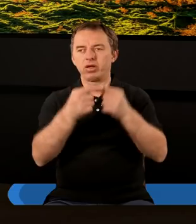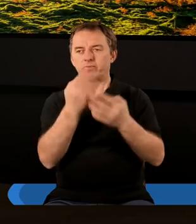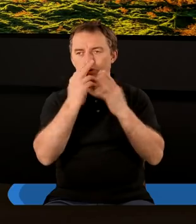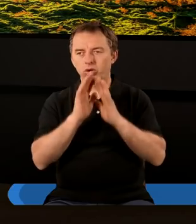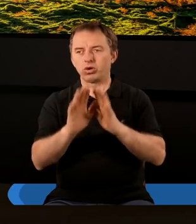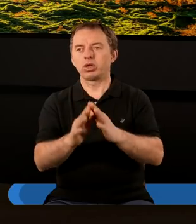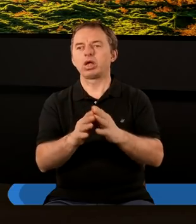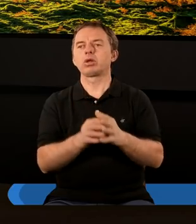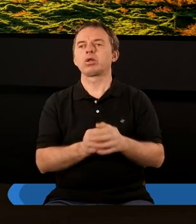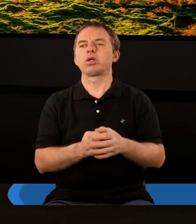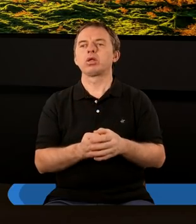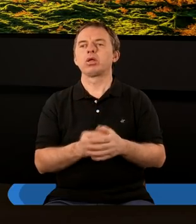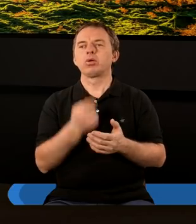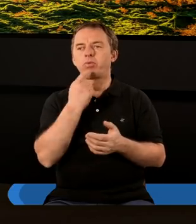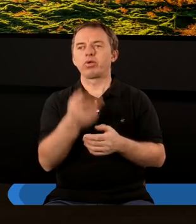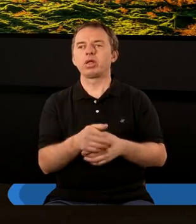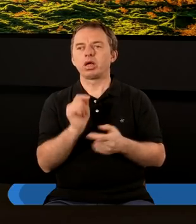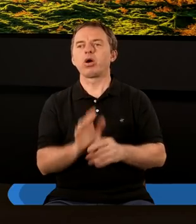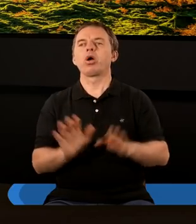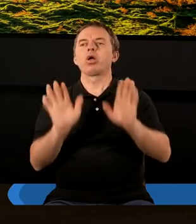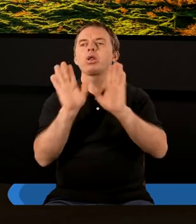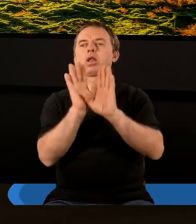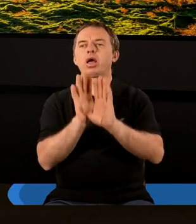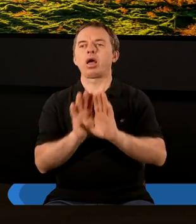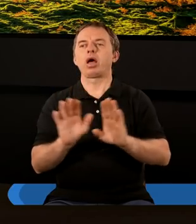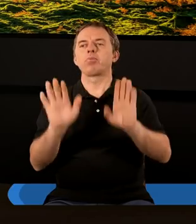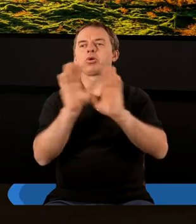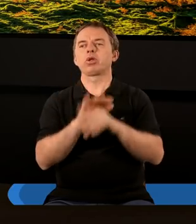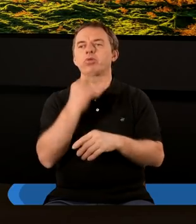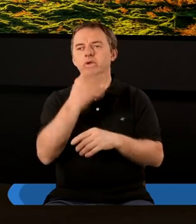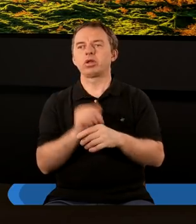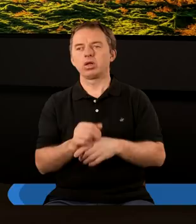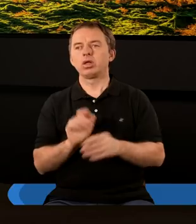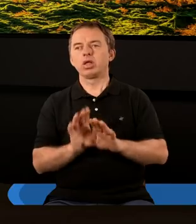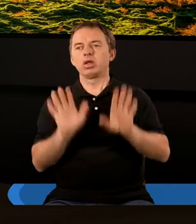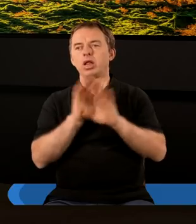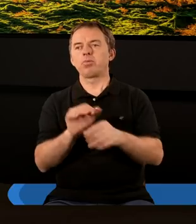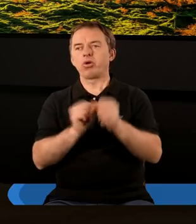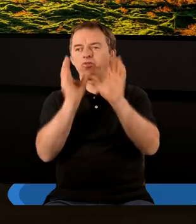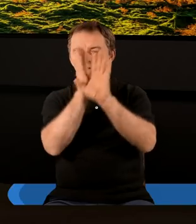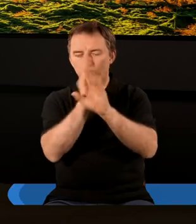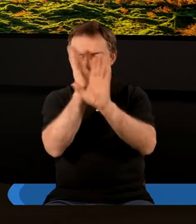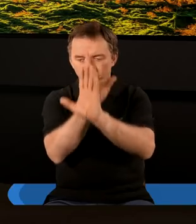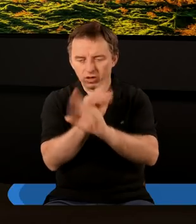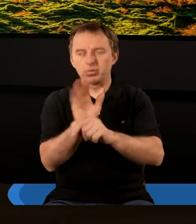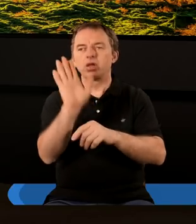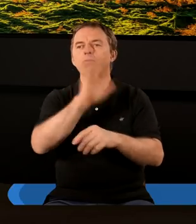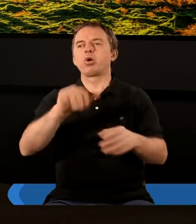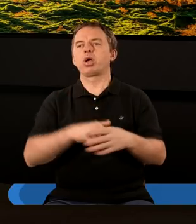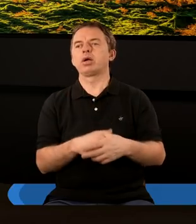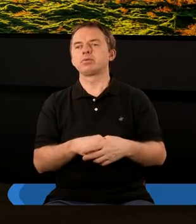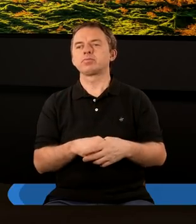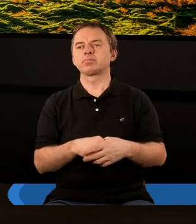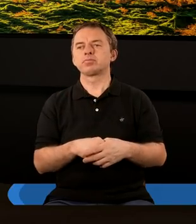jakby dalsza część powiedział tego nabożeństwa, które tam jest, prawda? Jakbym powiedział nie tyle nabożeństwa, ile czci i uwielbienia Boga.